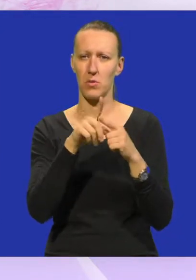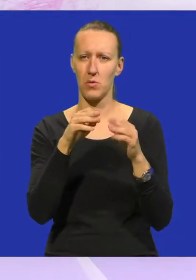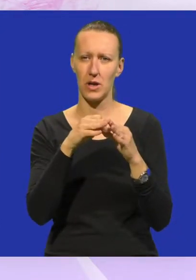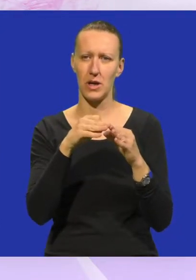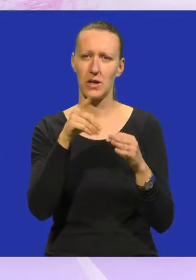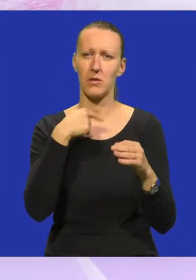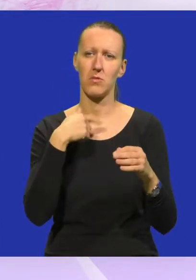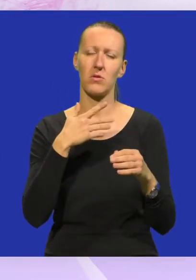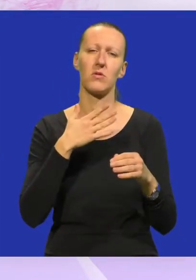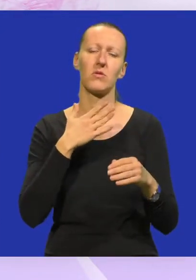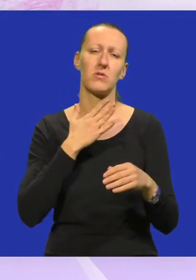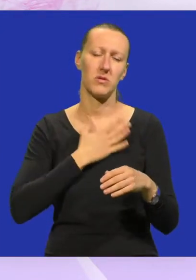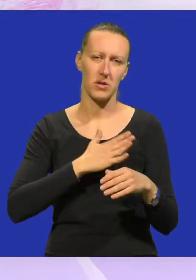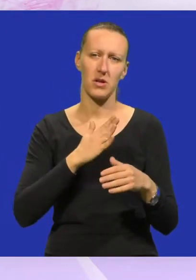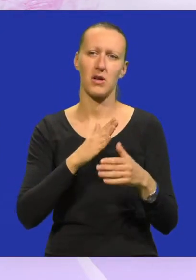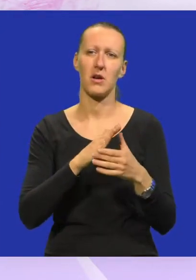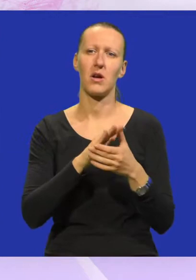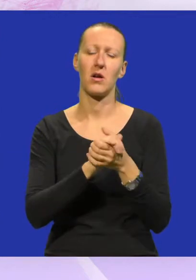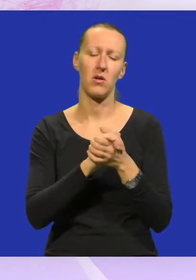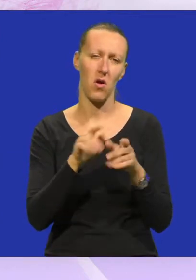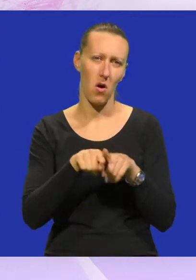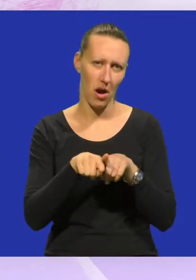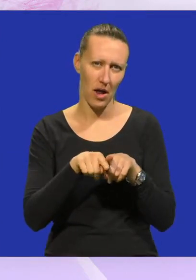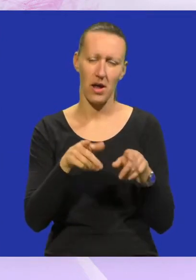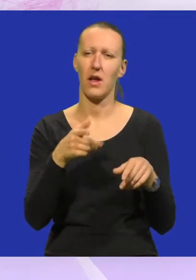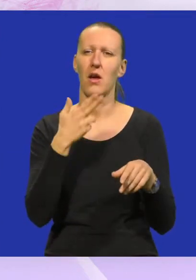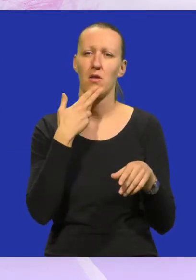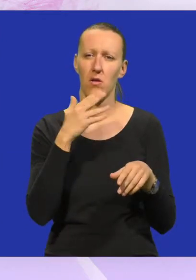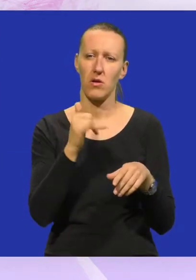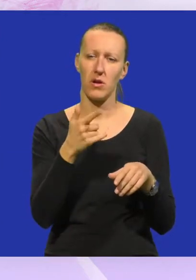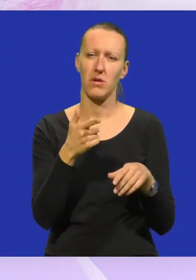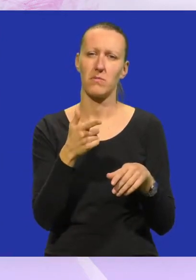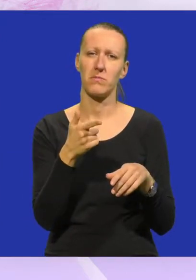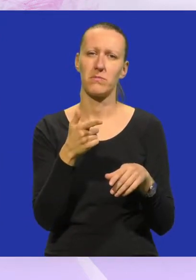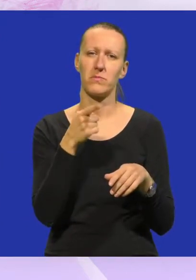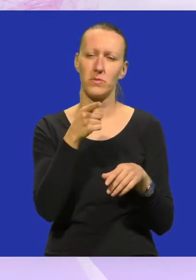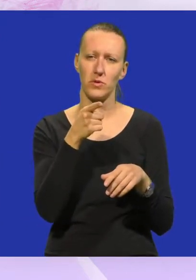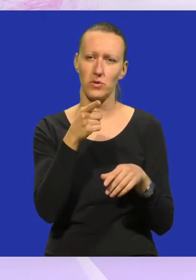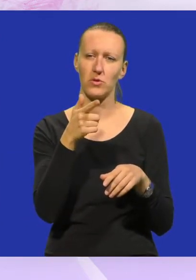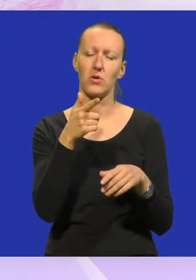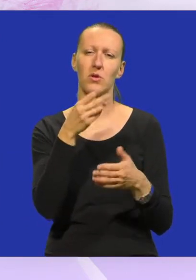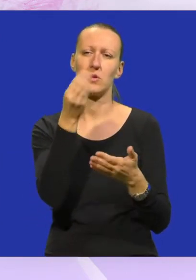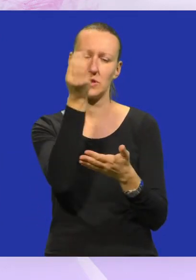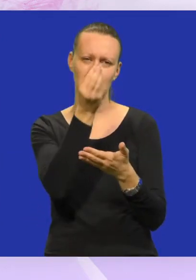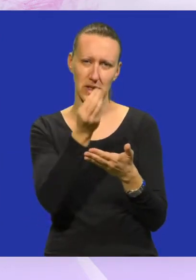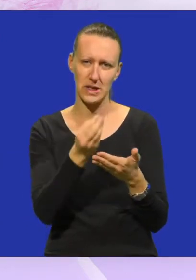mog drago kolege koji je to na jednoj slici naslikao, inače je